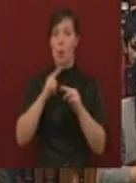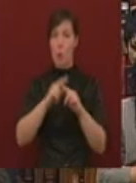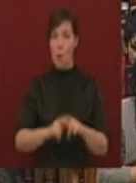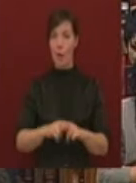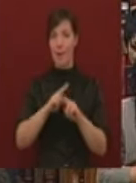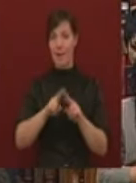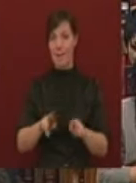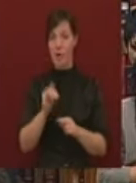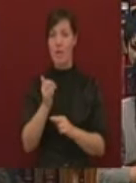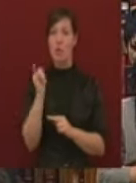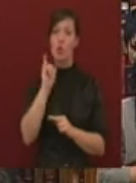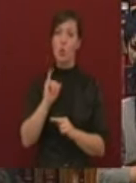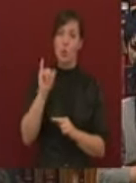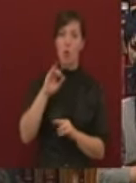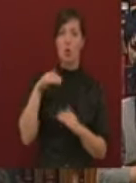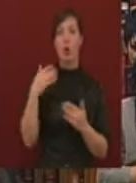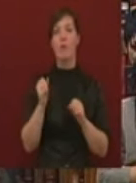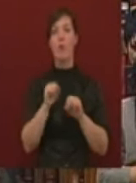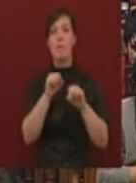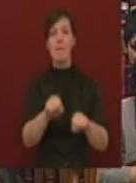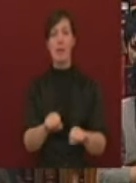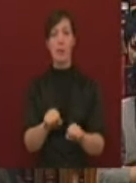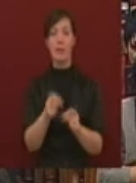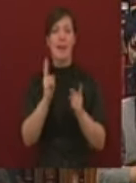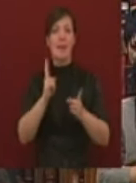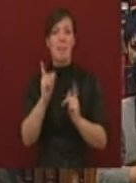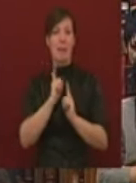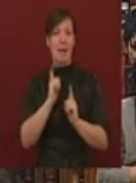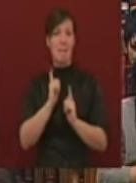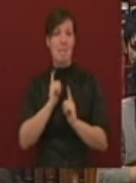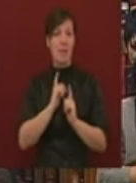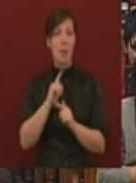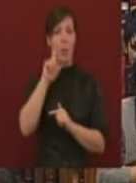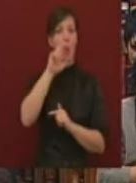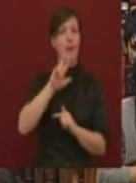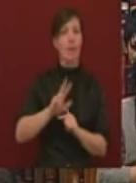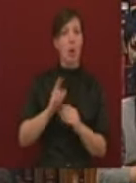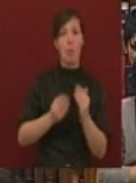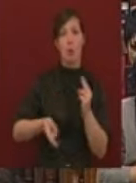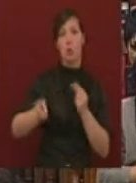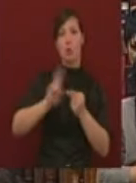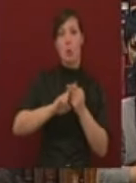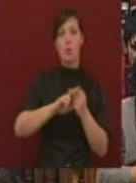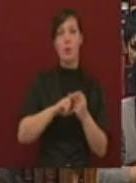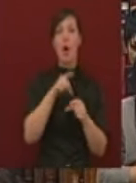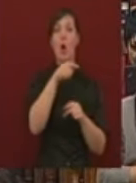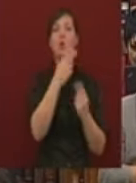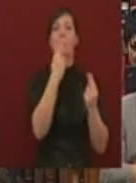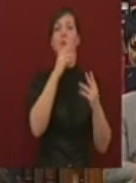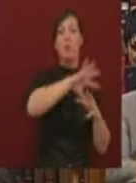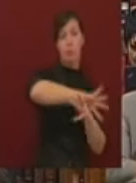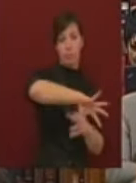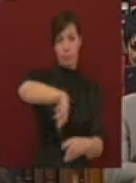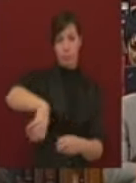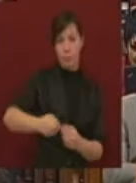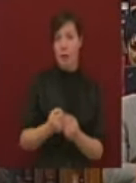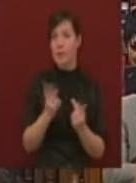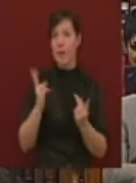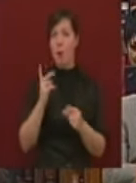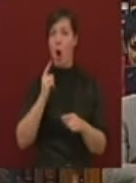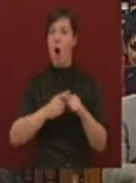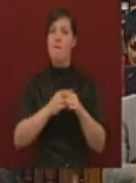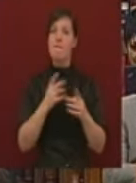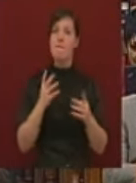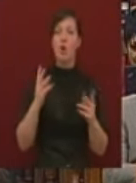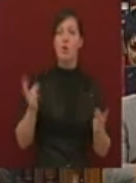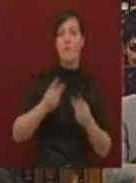nem kell attól félni, hogy holnap a kétharmados többség a vagyonukra ráteszi a kezét. Akkor, hogyha nem egy vasvillával összehány